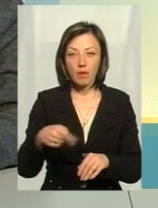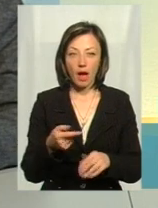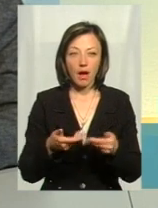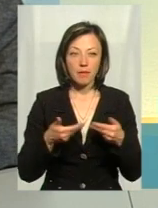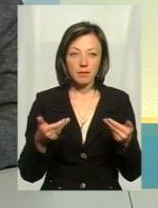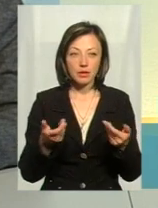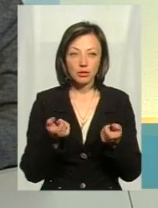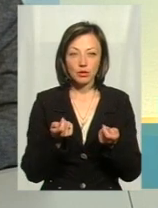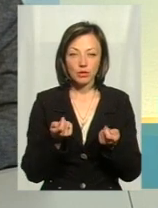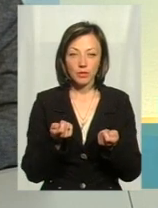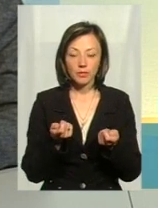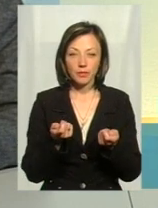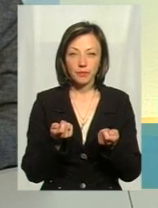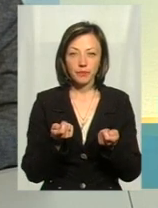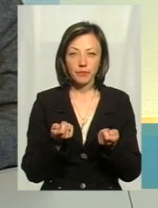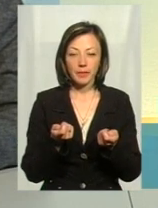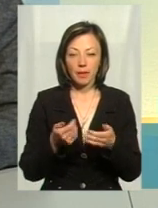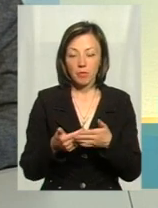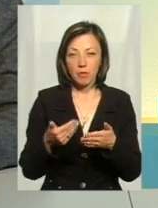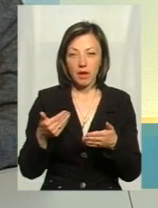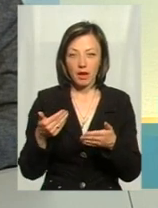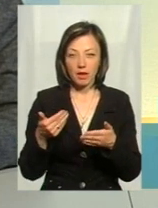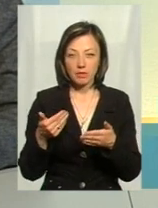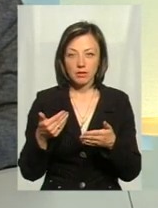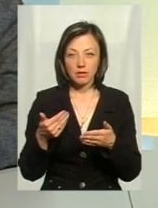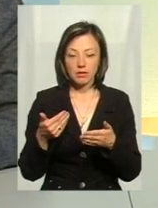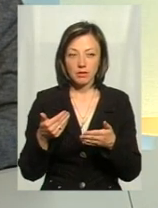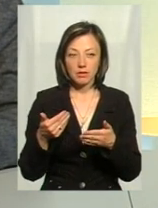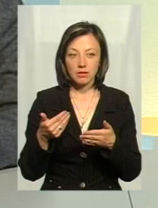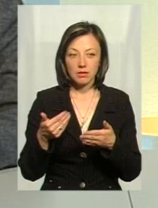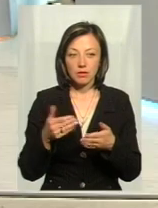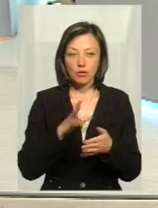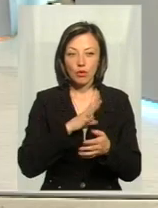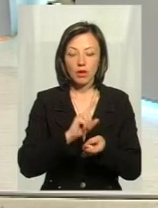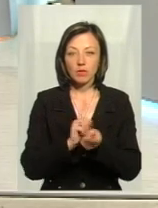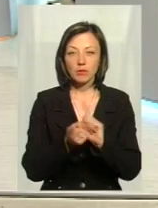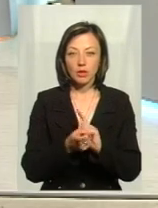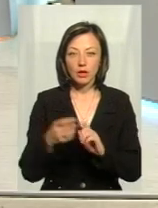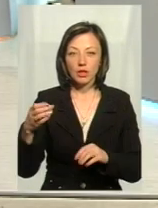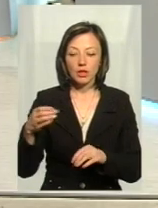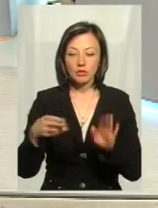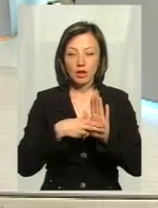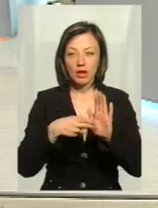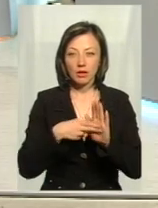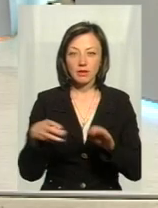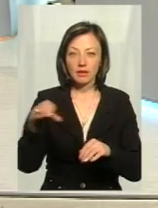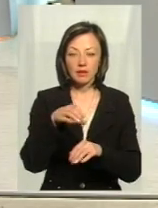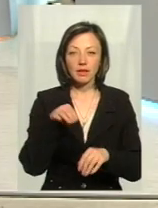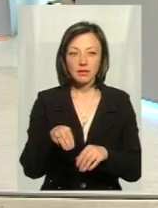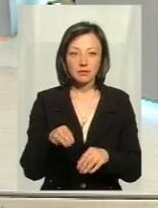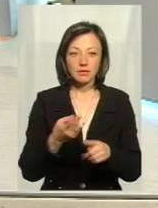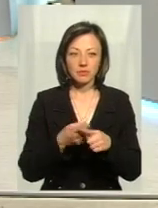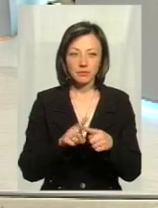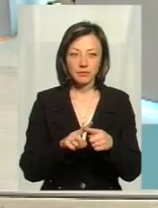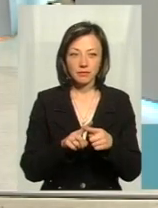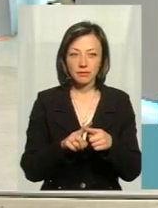якось так попередні, як казали, попередніки, було все навпаки. Шашку доставали, ми вас там порубаємо в